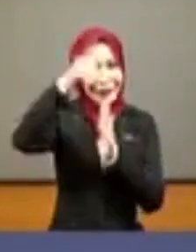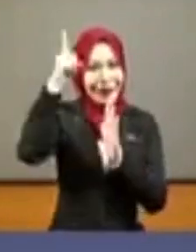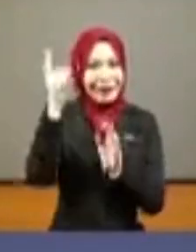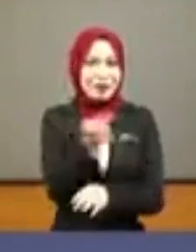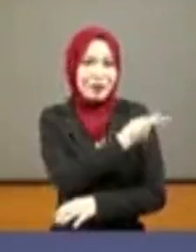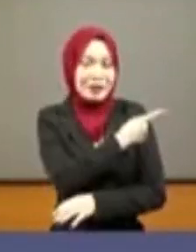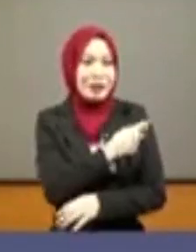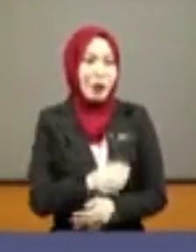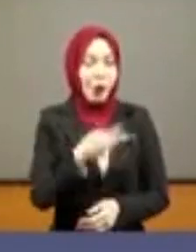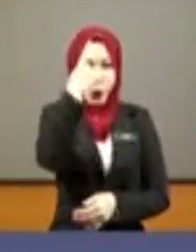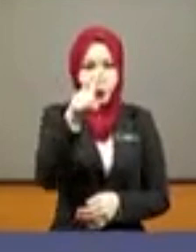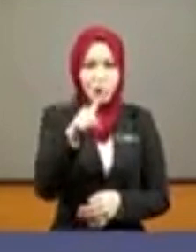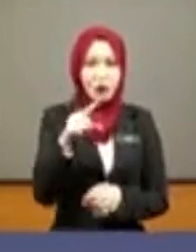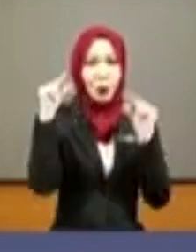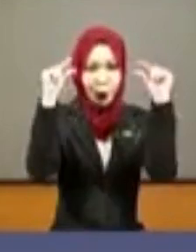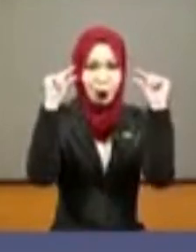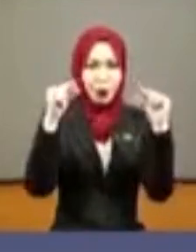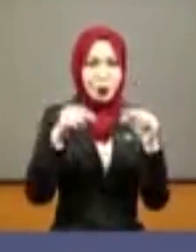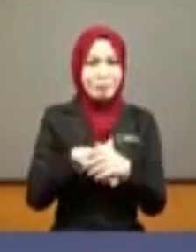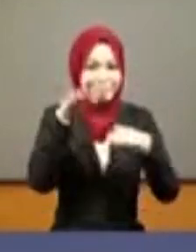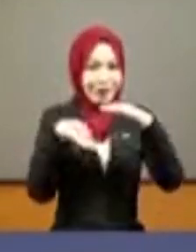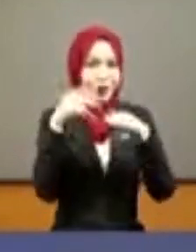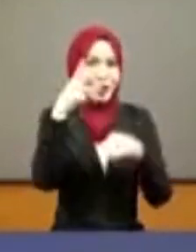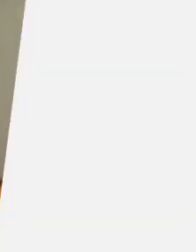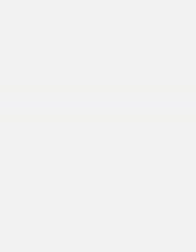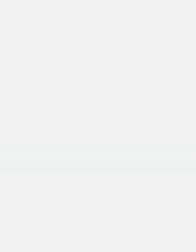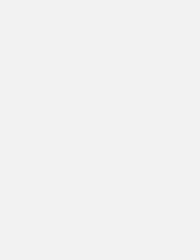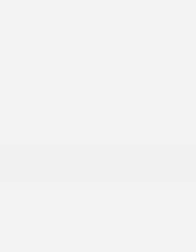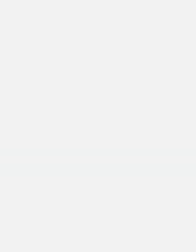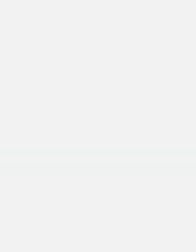untuk guru-guru di bawah KPM. Terima kasih.